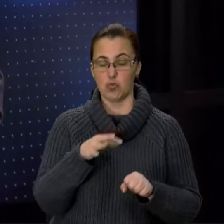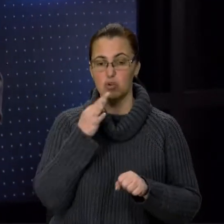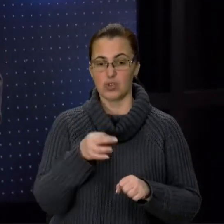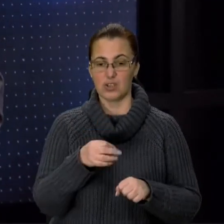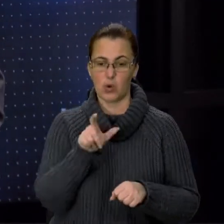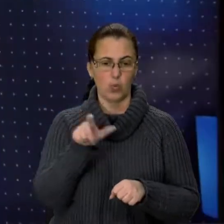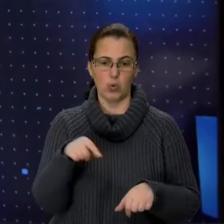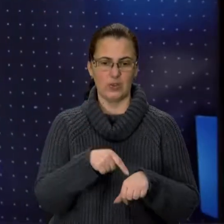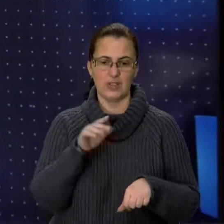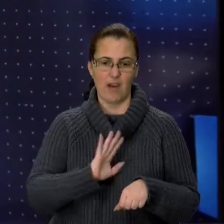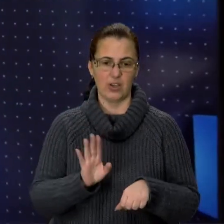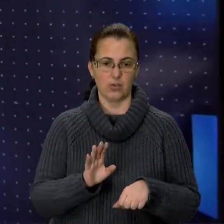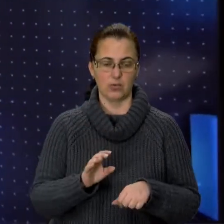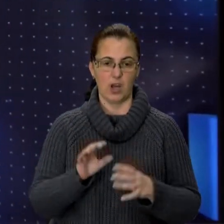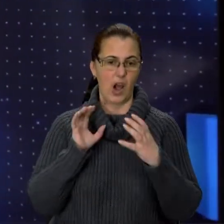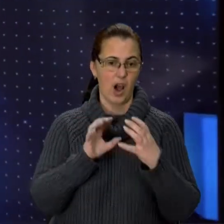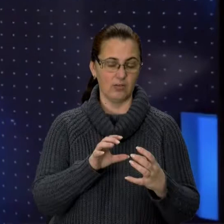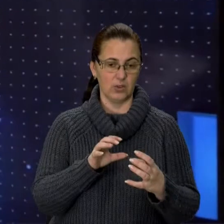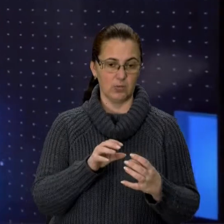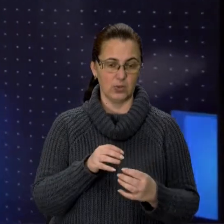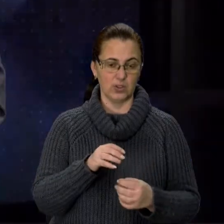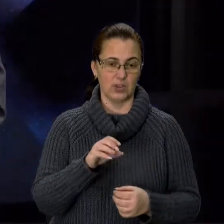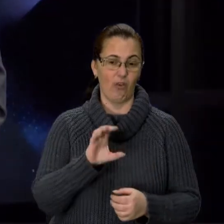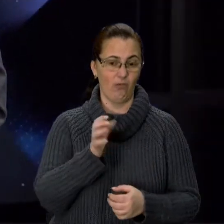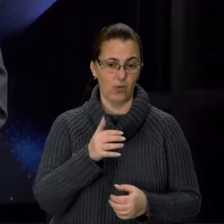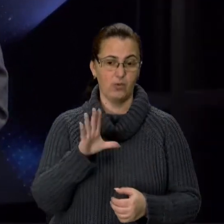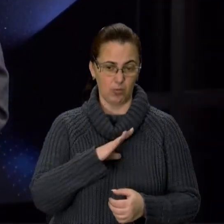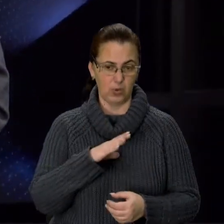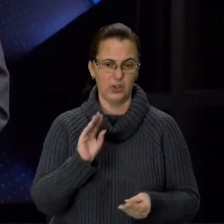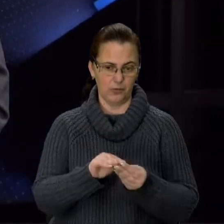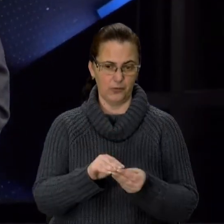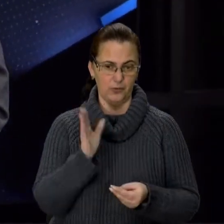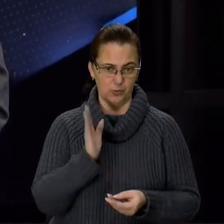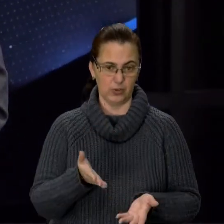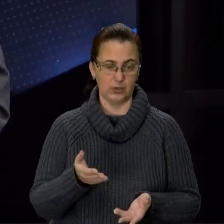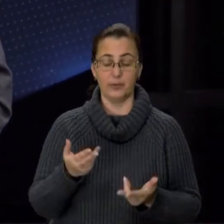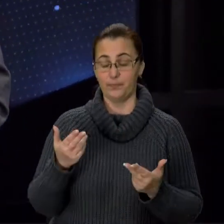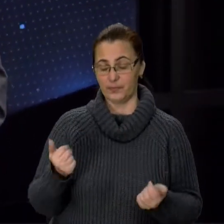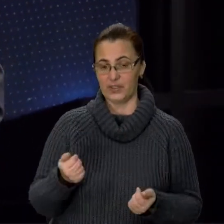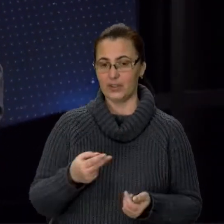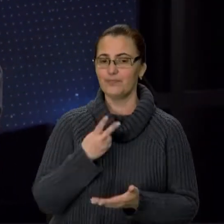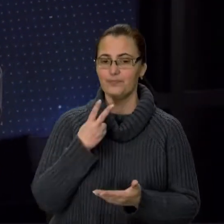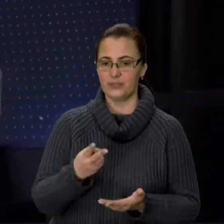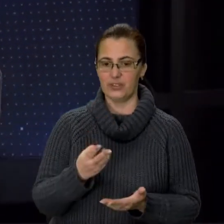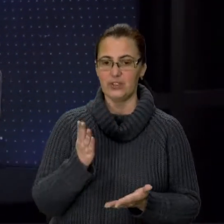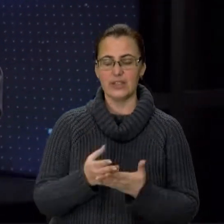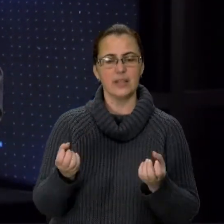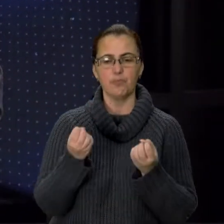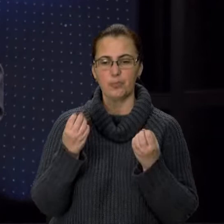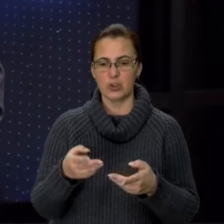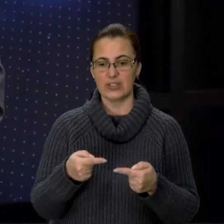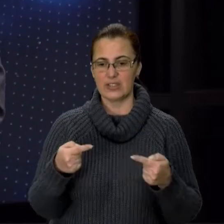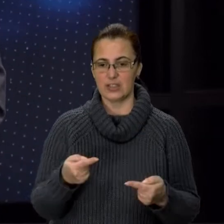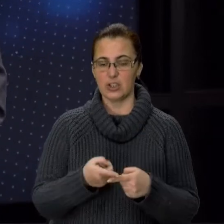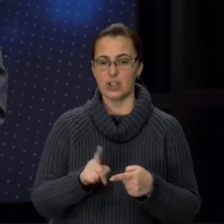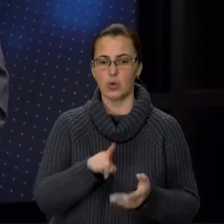цього не відчує. Тому маршрутки, як були ржавими, так і залишаться. Тому що, дивіться, є проста річ, яку повинна зрозуміти кожна людина.